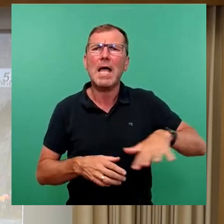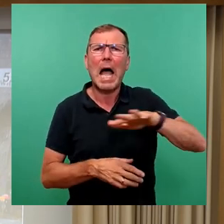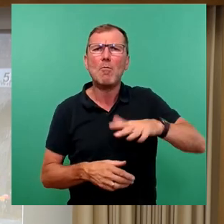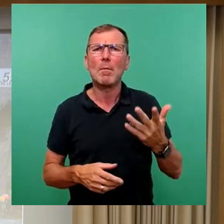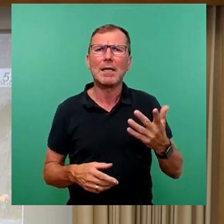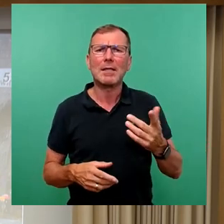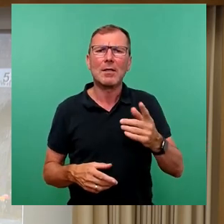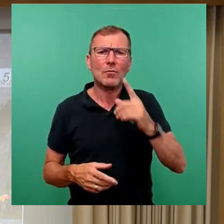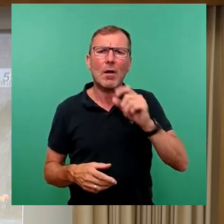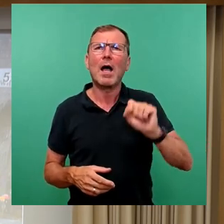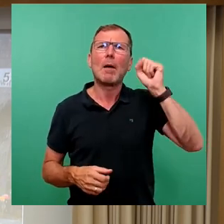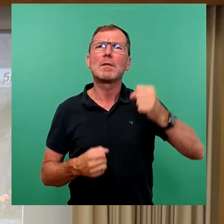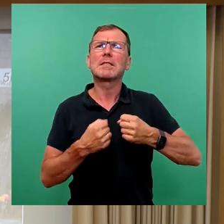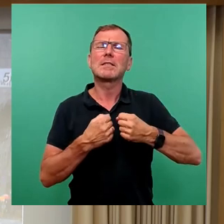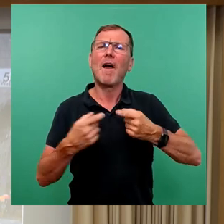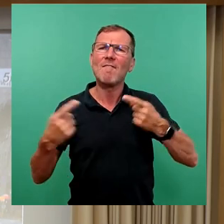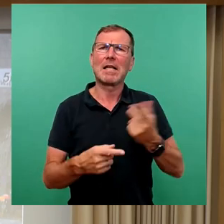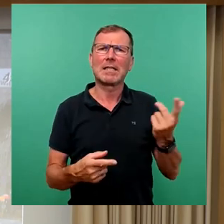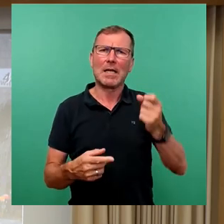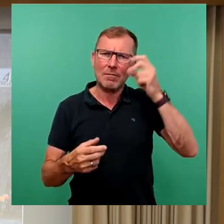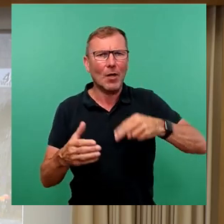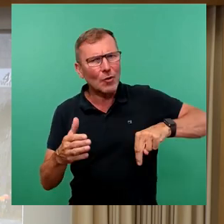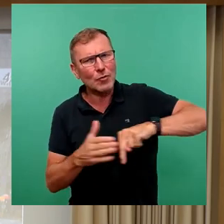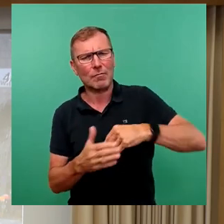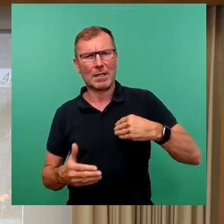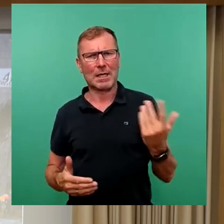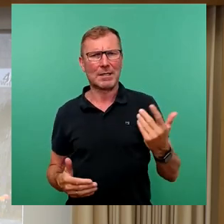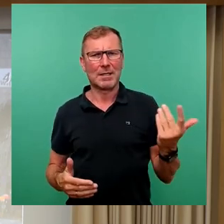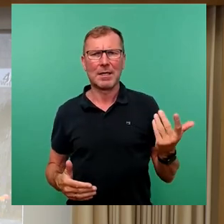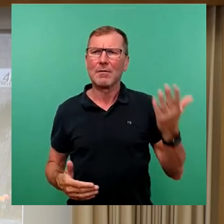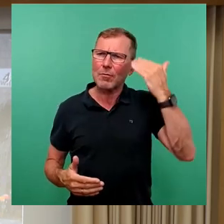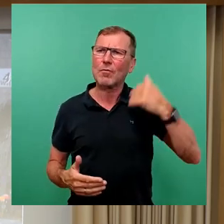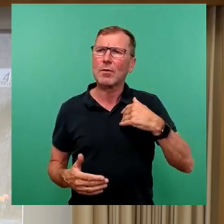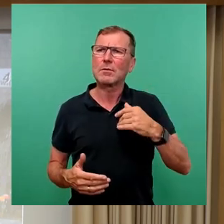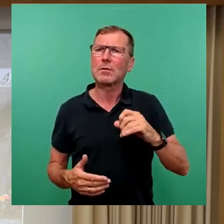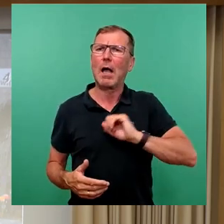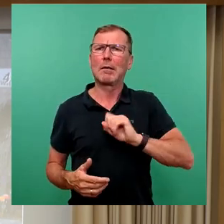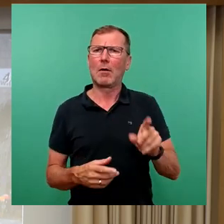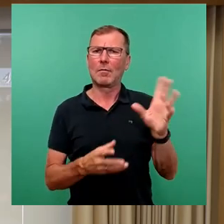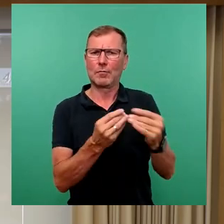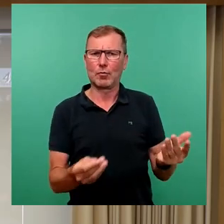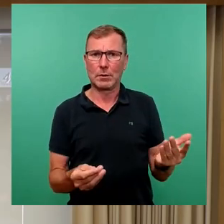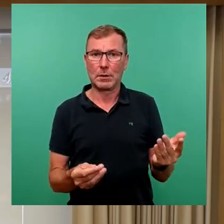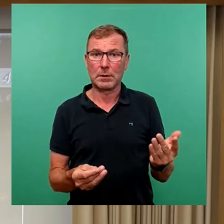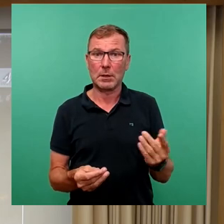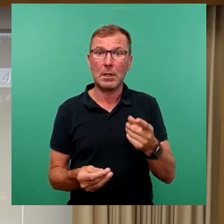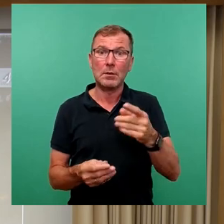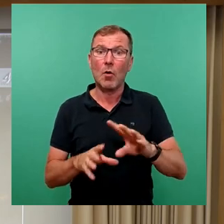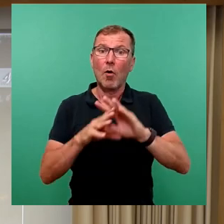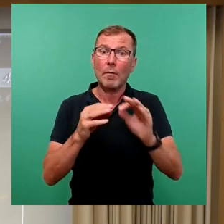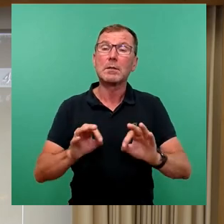Kapitalismusfeindlichkeit wieder zu dem werden kann, dem man so ratlos nachtrauert. In einer umfassenden